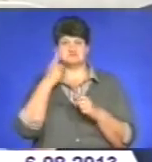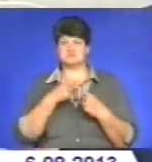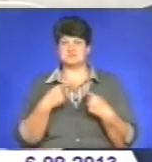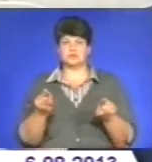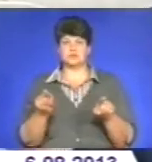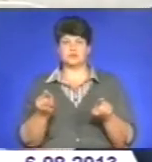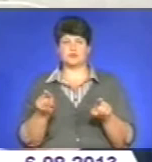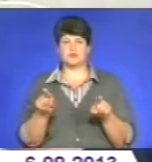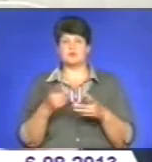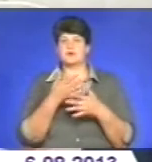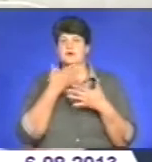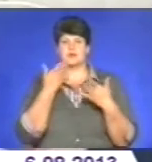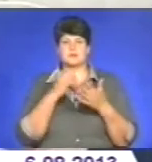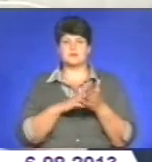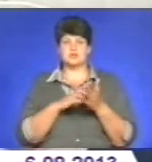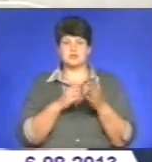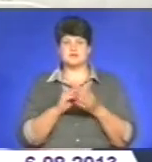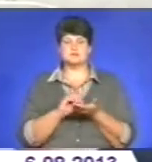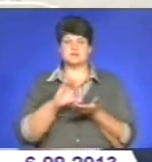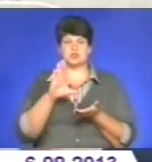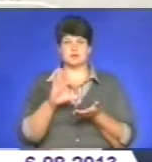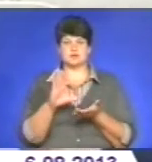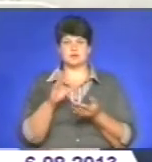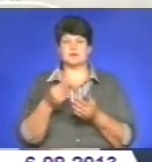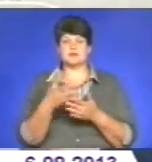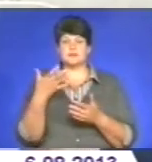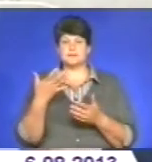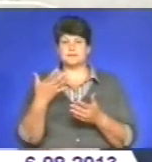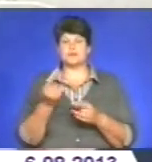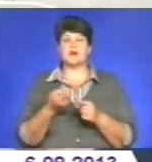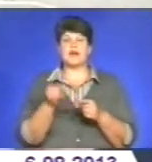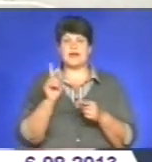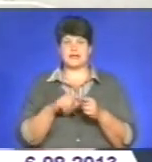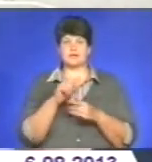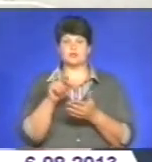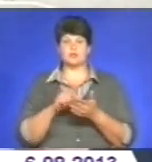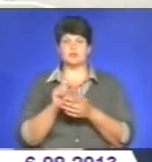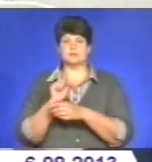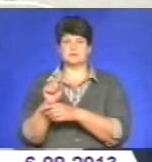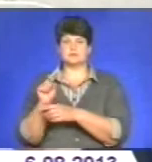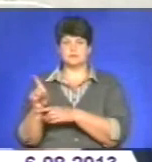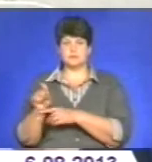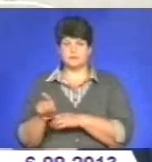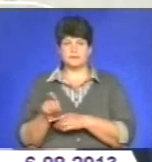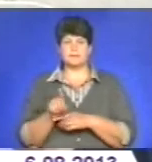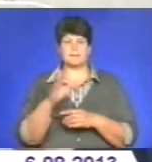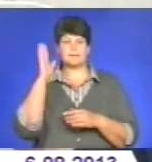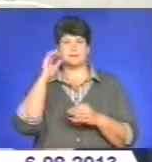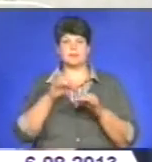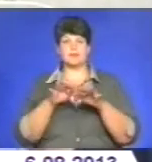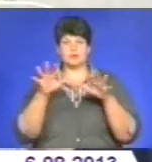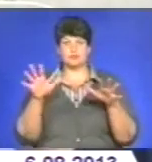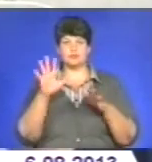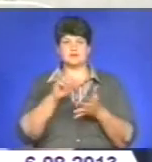причин для увеличення тарифів. По цим вопросам будуть дани соответствуючі поручення. Підтоплення буде